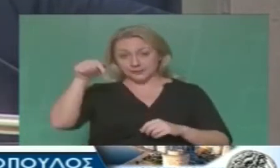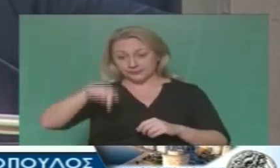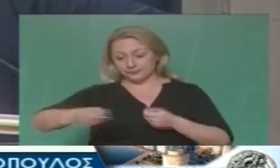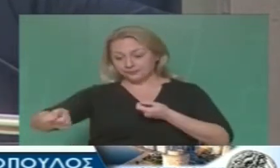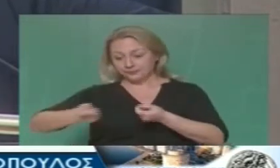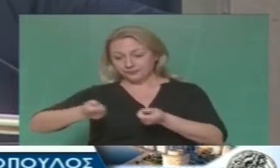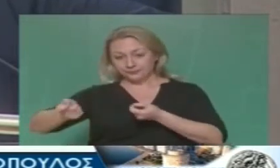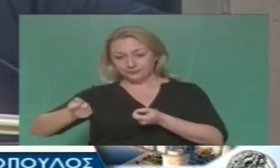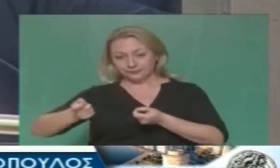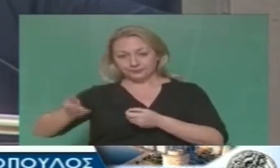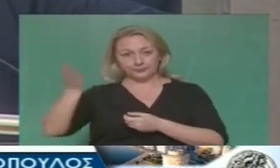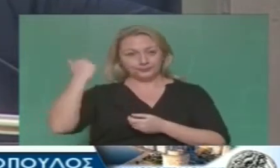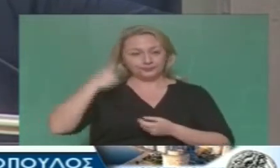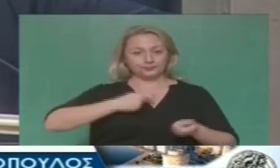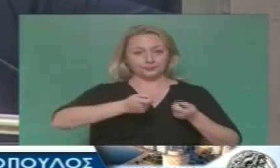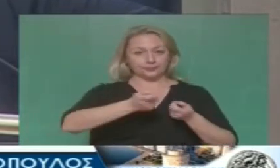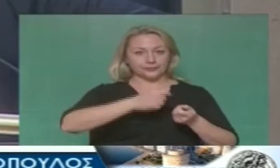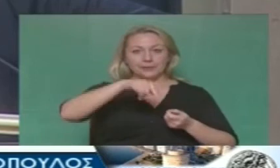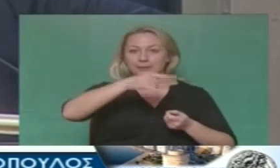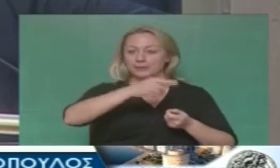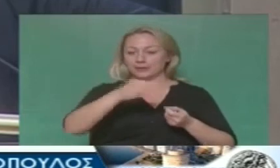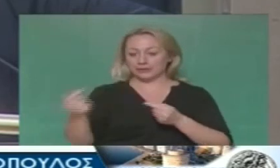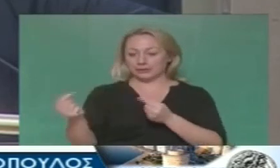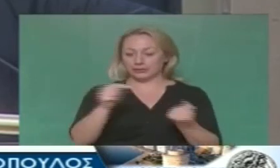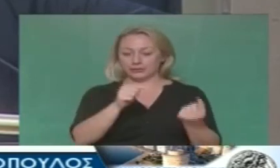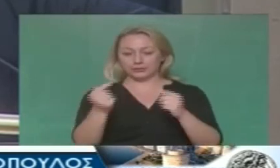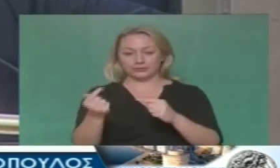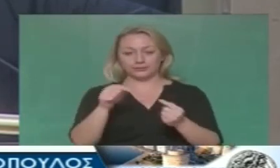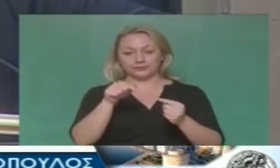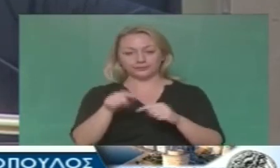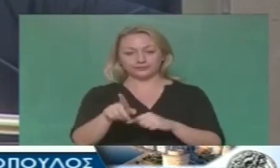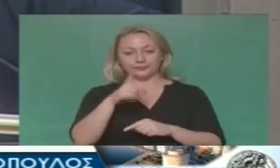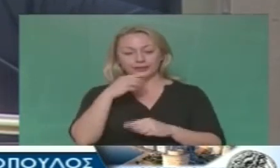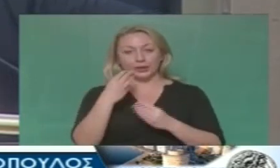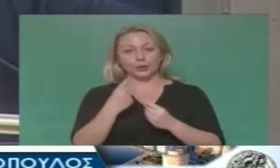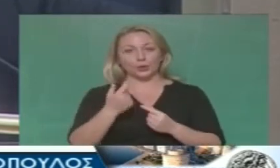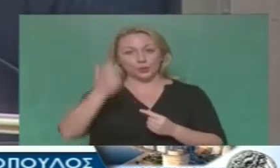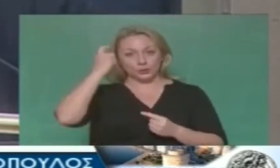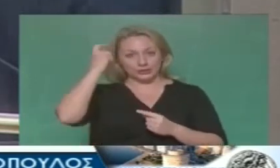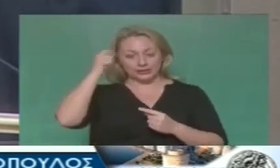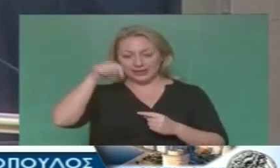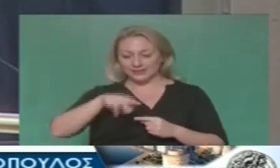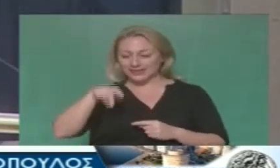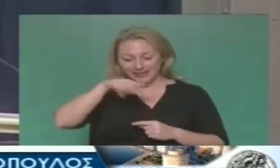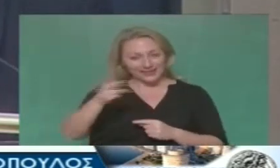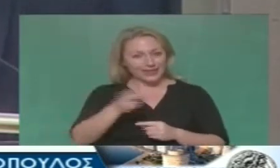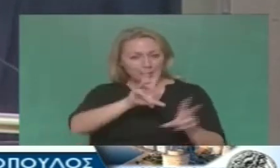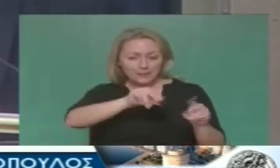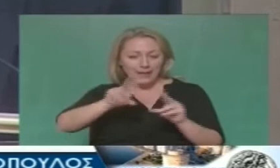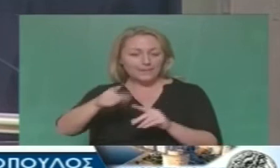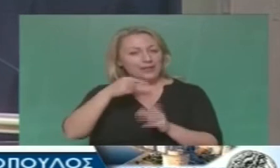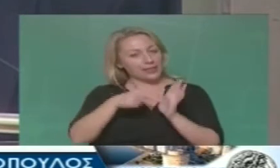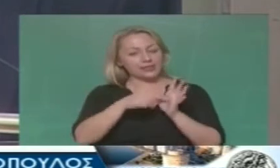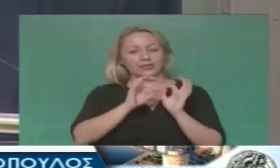διοίκησης και από την άλλη του κυρίου Παπά της προηγούμενης διοίκησης. Και θα προσπαθήσουμε με την τοποθέτησή μας να δείξουμε ότι κατευθύνονται στην ίδια ακριβώς κατεύθυνση.